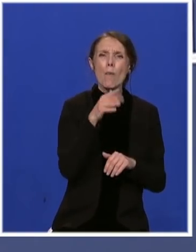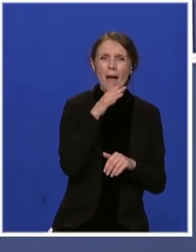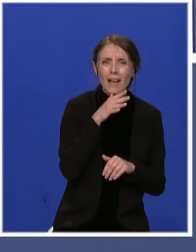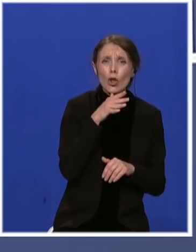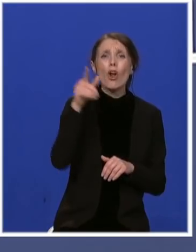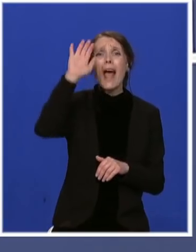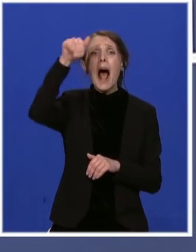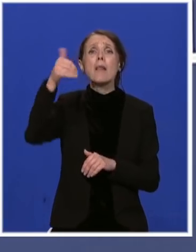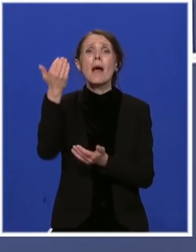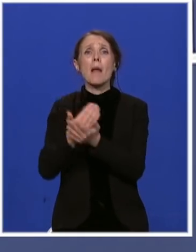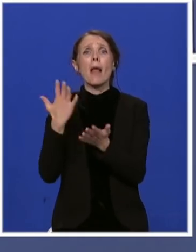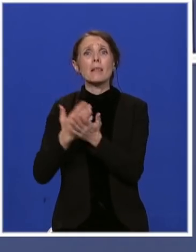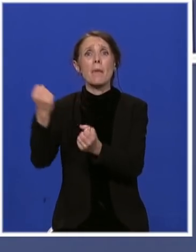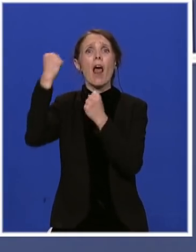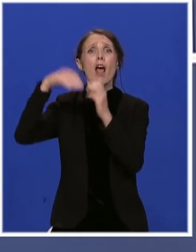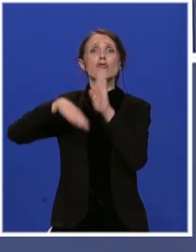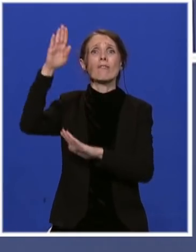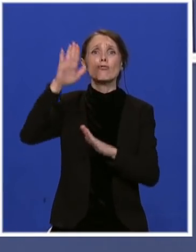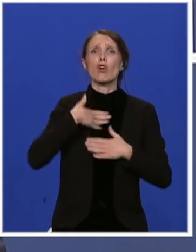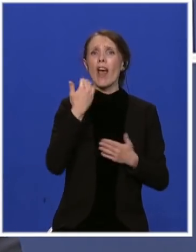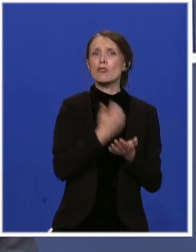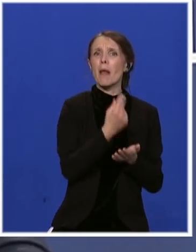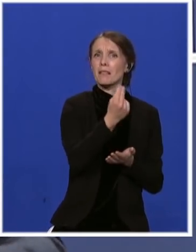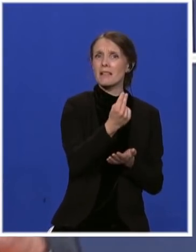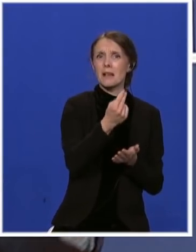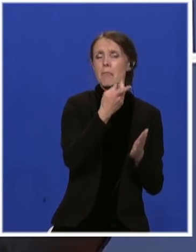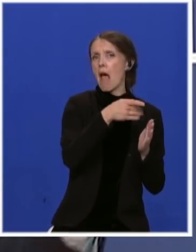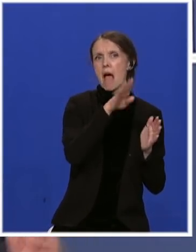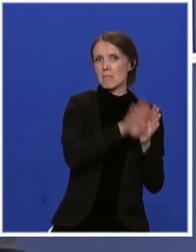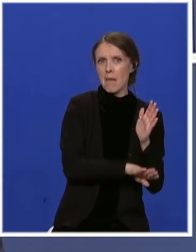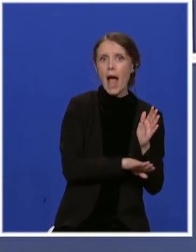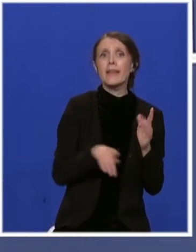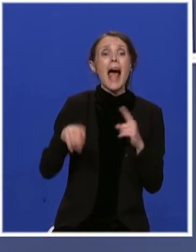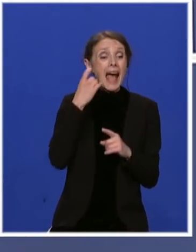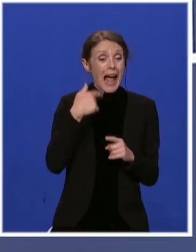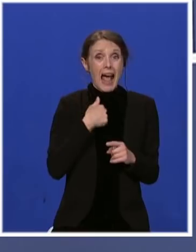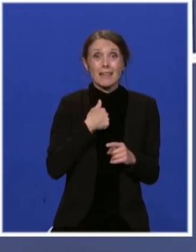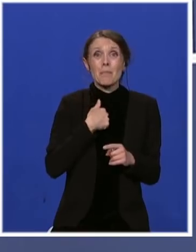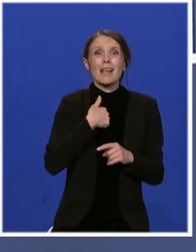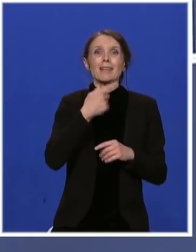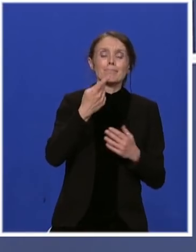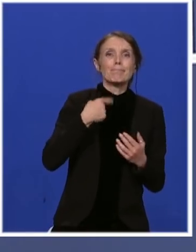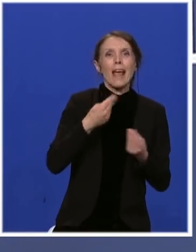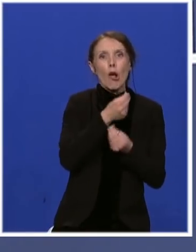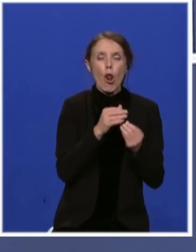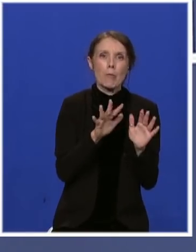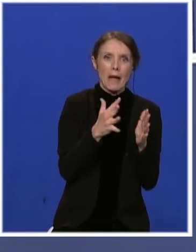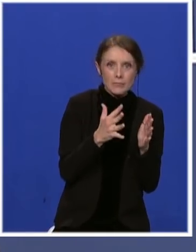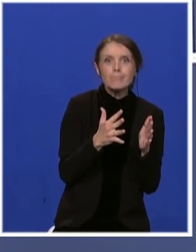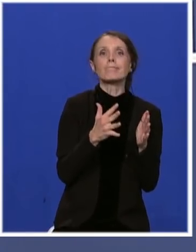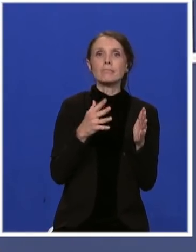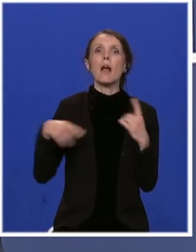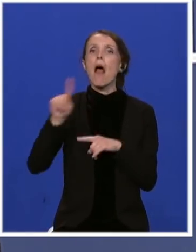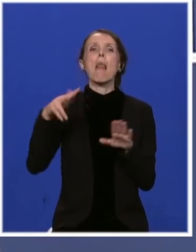Albaniji. Dakle, tada nikome nismo smetali. Bili smo šampioni u svemu. U demokratiju čemu hoćete osim što su naši ljude loše